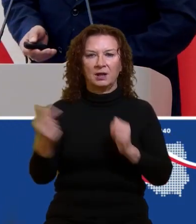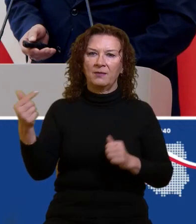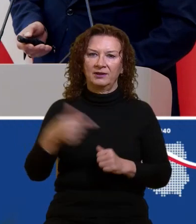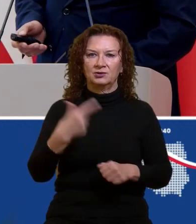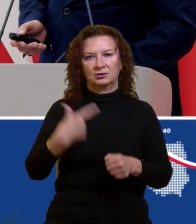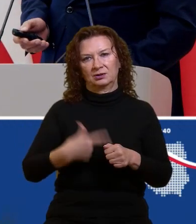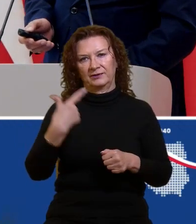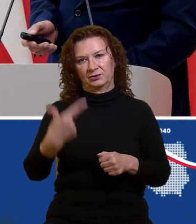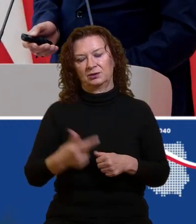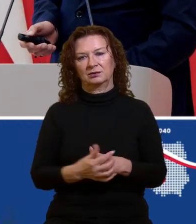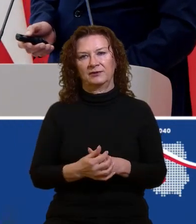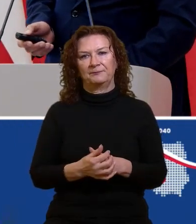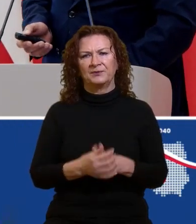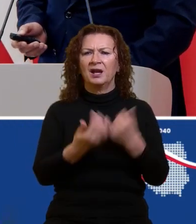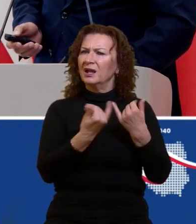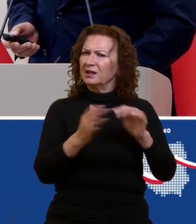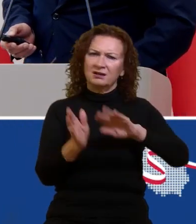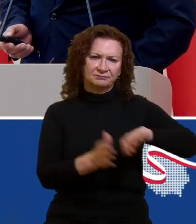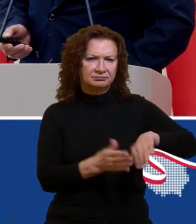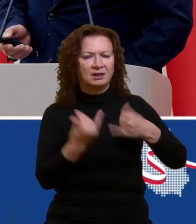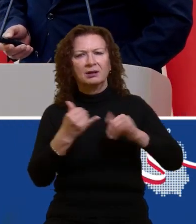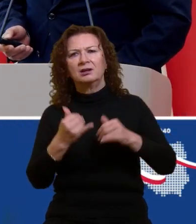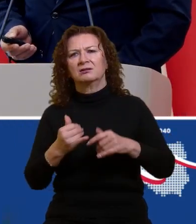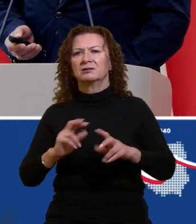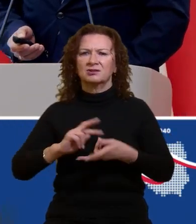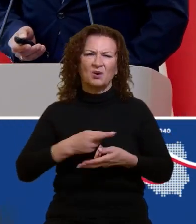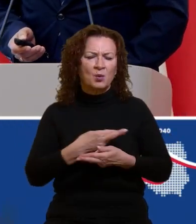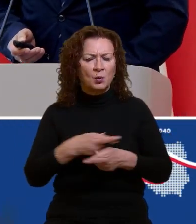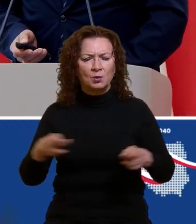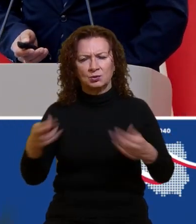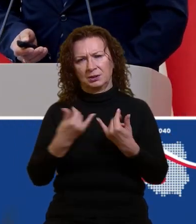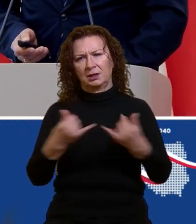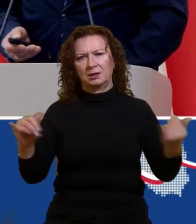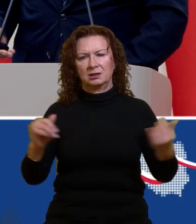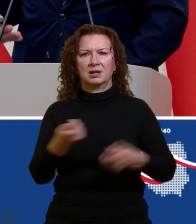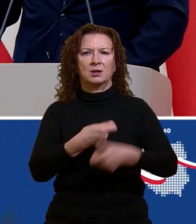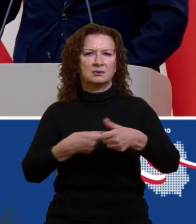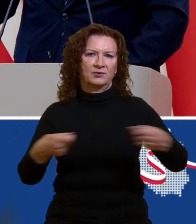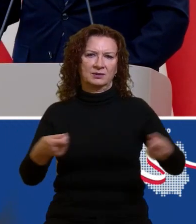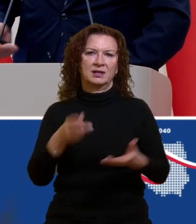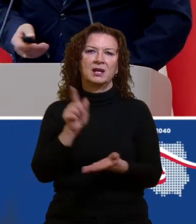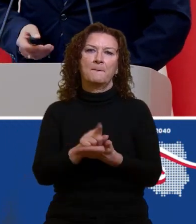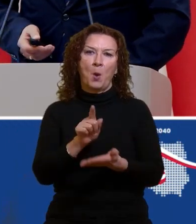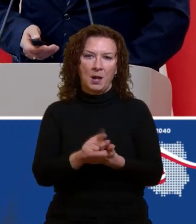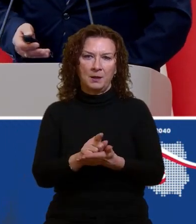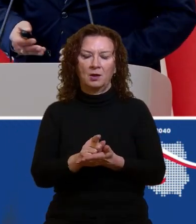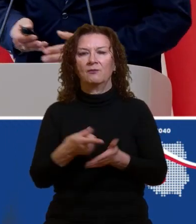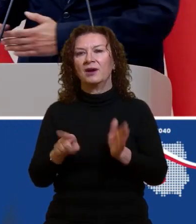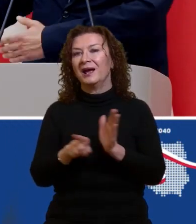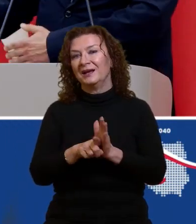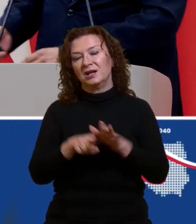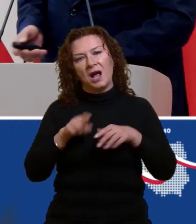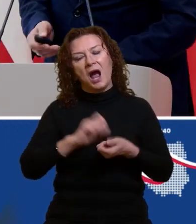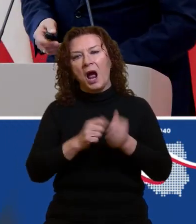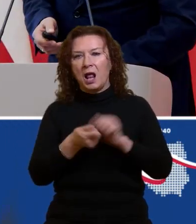tego są równego rodzaju transfery i rozwiązania fiskalne, które są skierowane czy